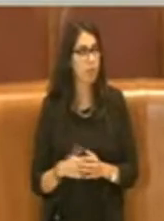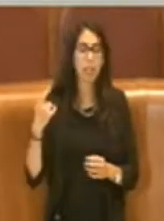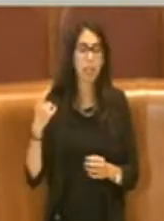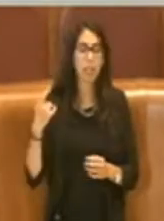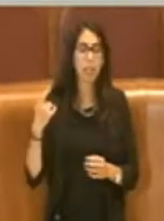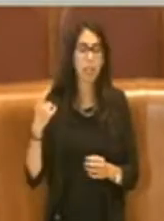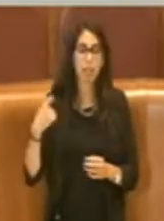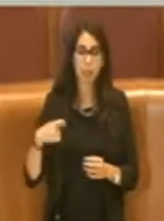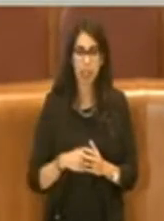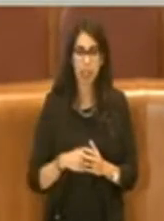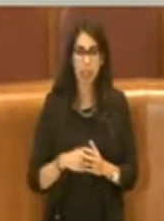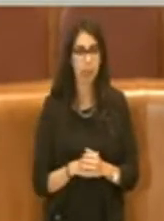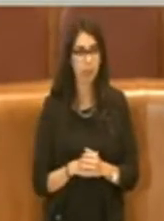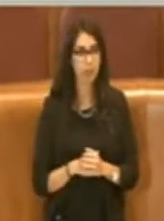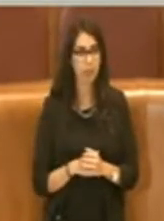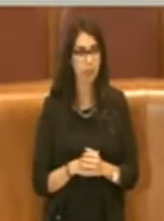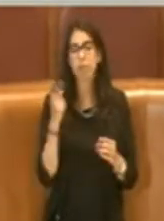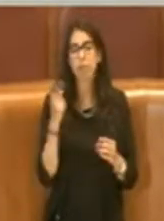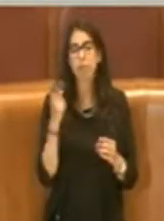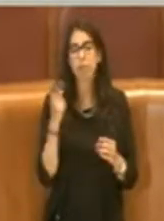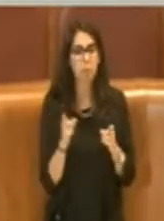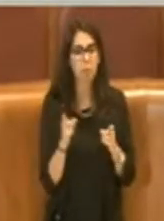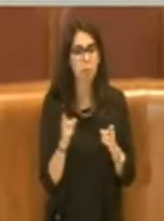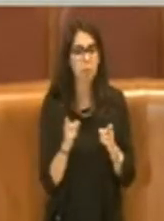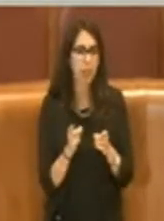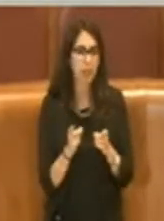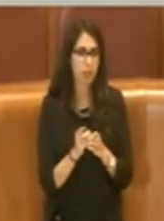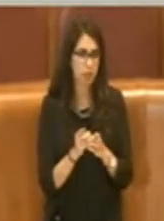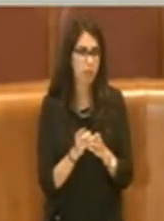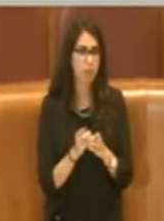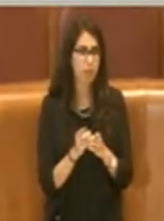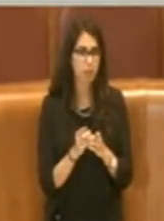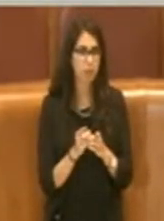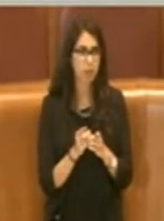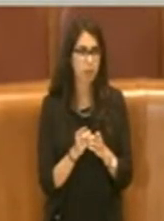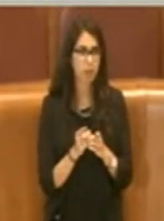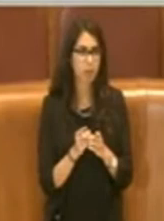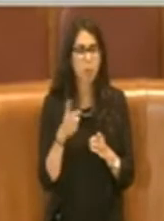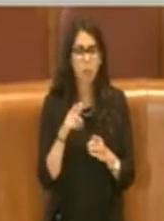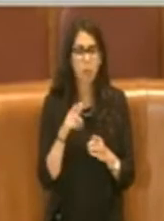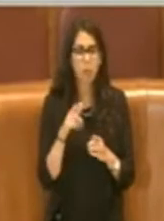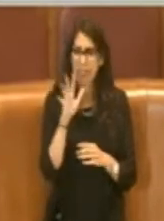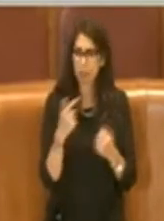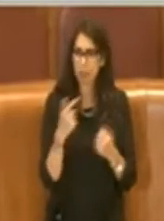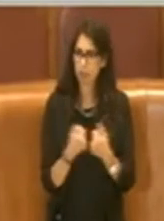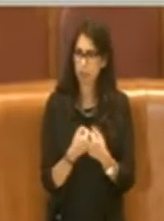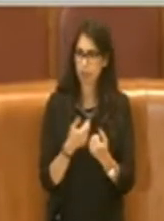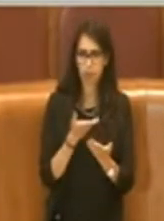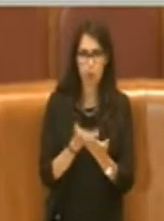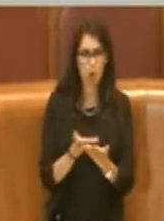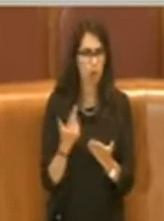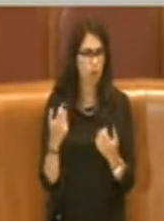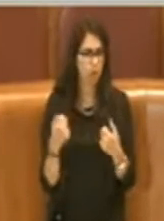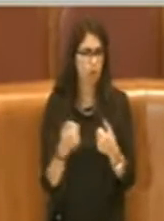Grazie Presidente, intervengo brevemente perché trovo paradossale questa mozione